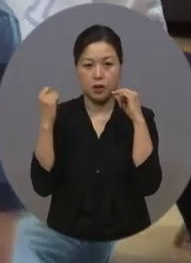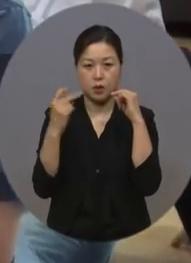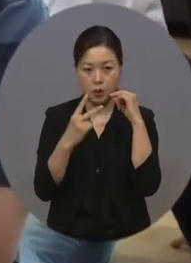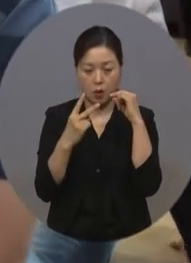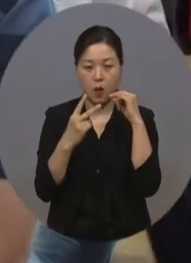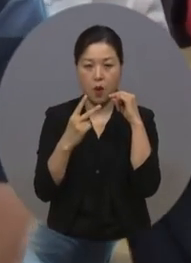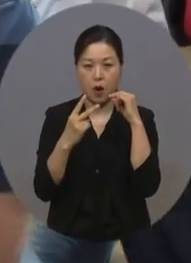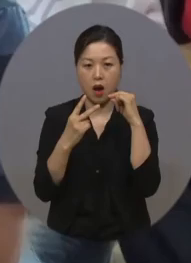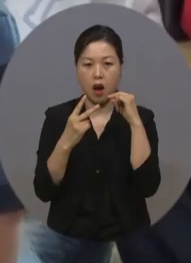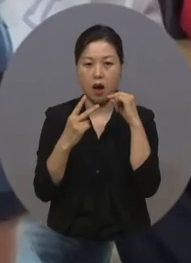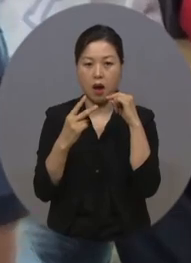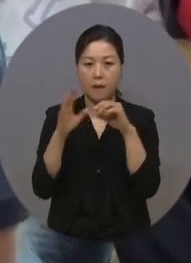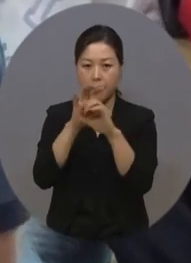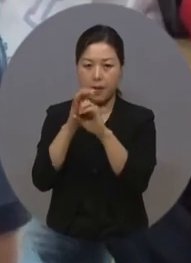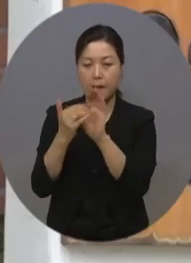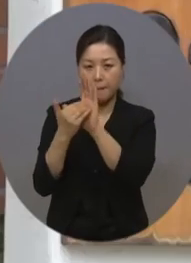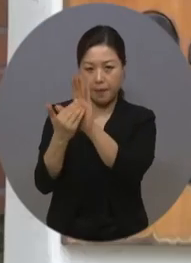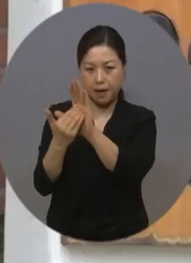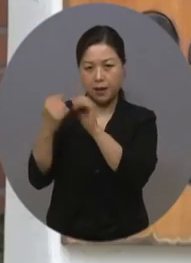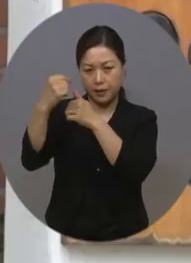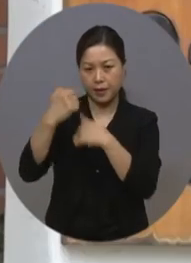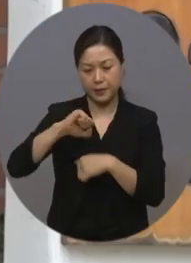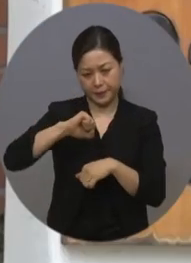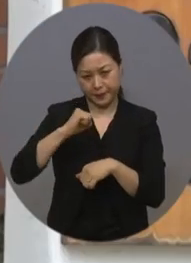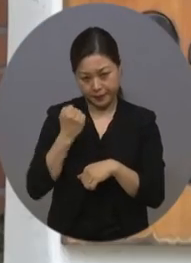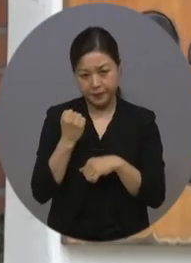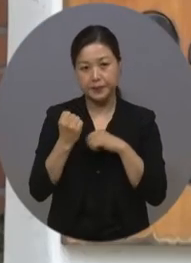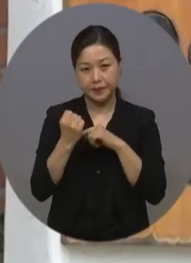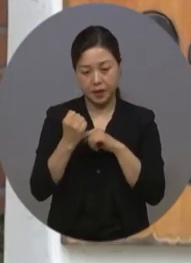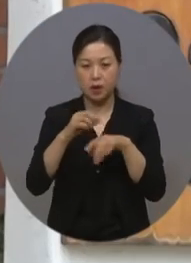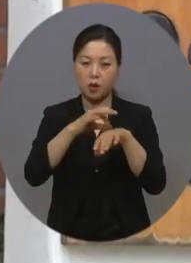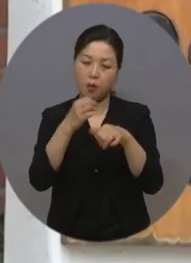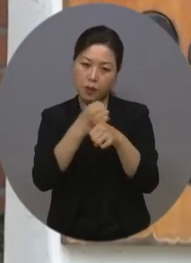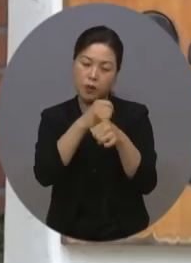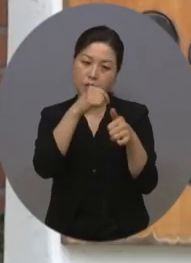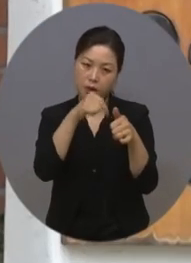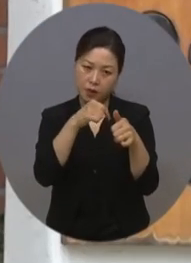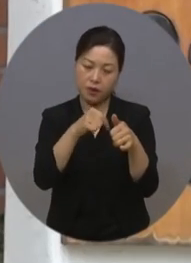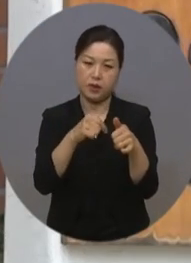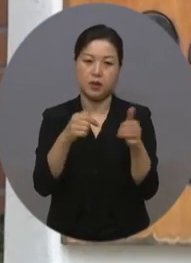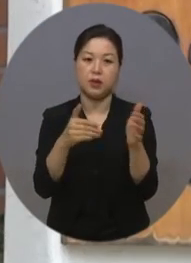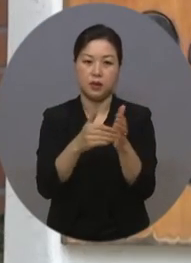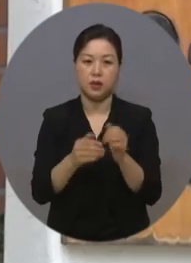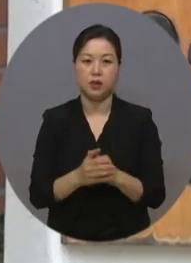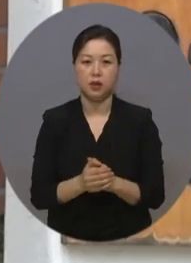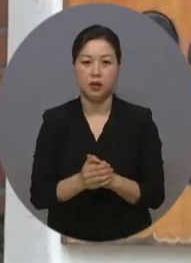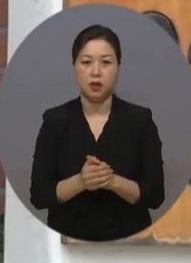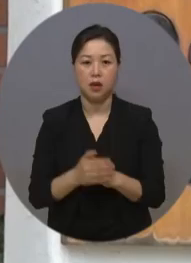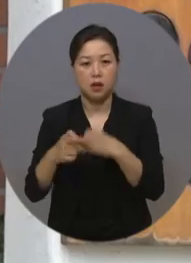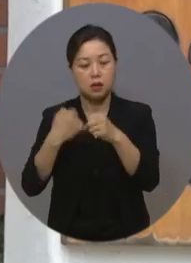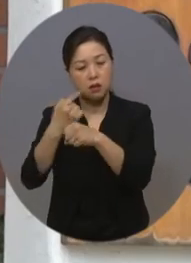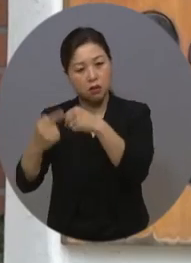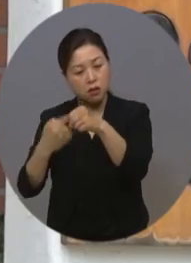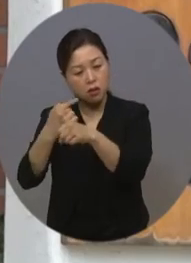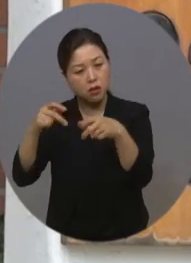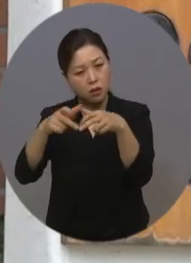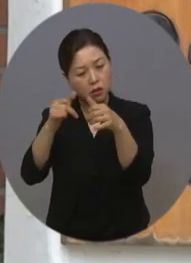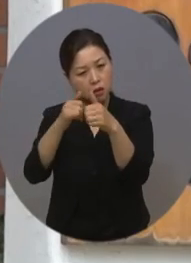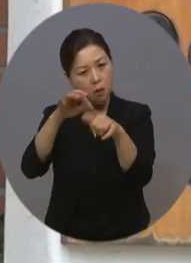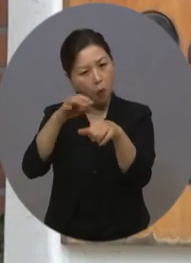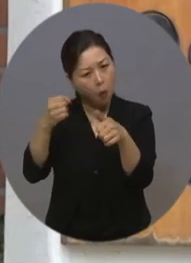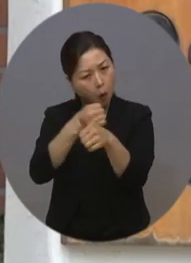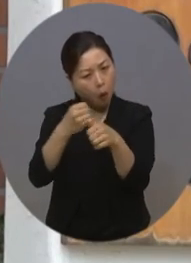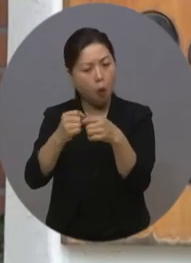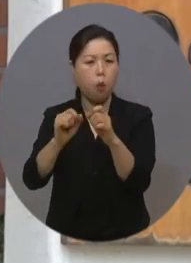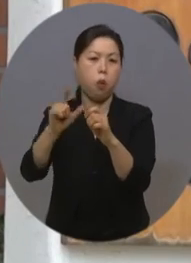수칙을 준수하며 진행됐습니다. 해마다 장애인을 대상으로 한 성폭력이 증가 추세를 보이고 있습니다. 이러한 성폭력